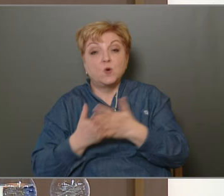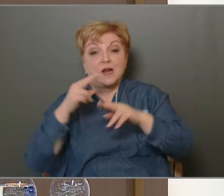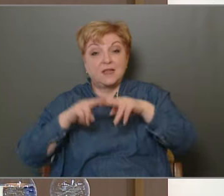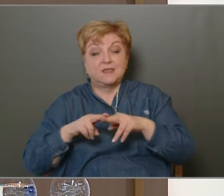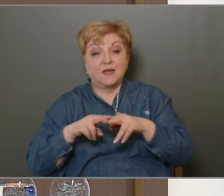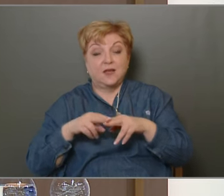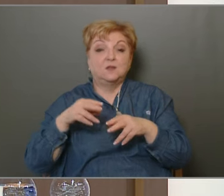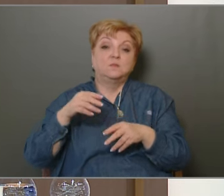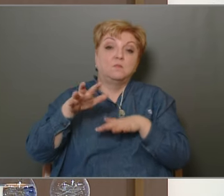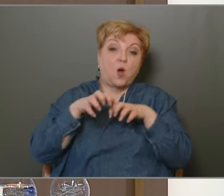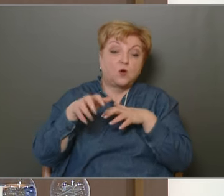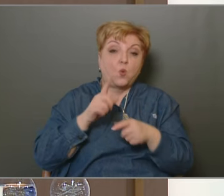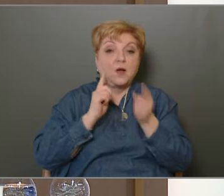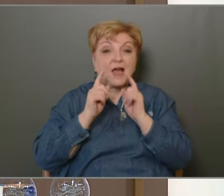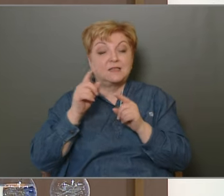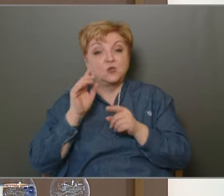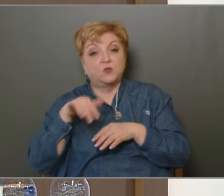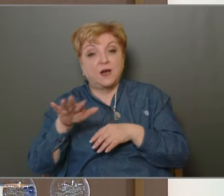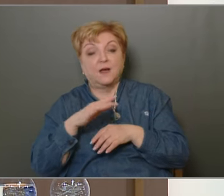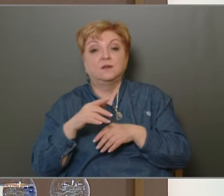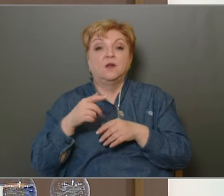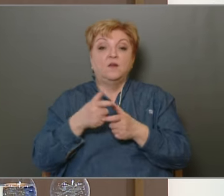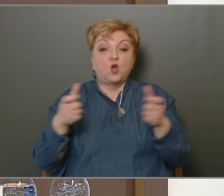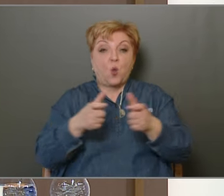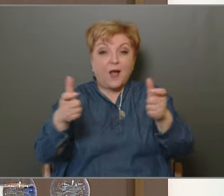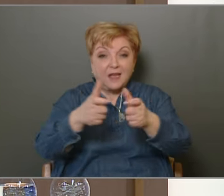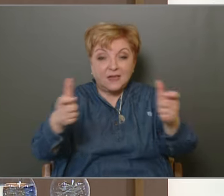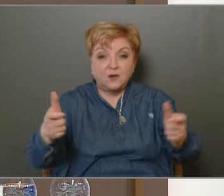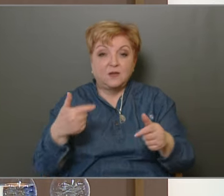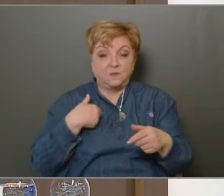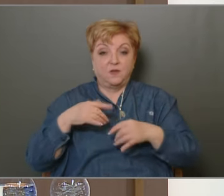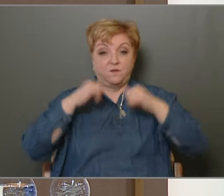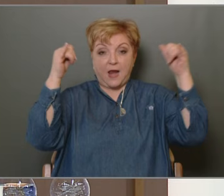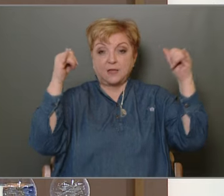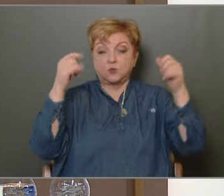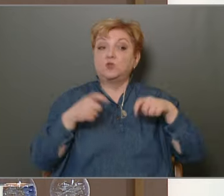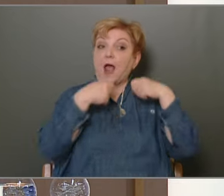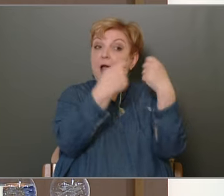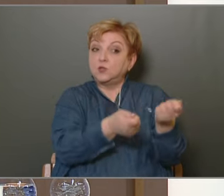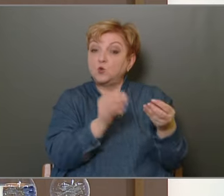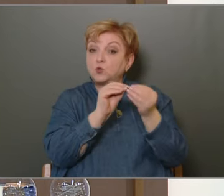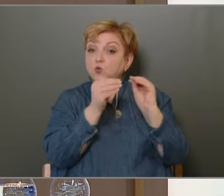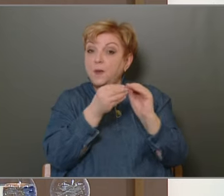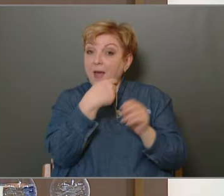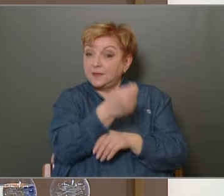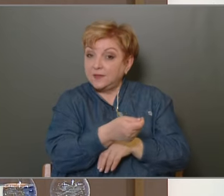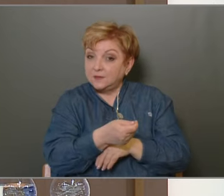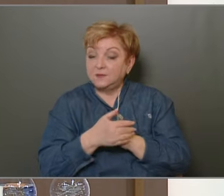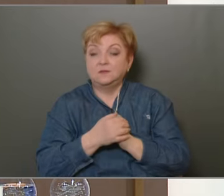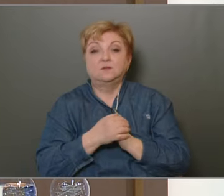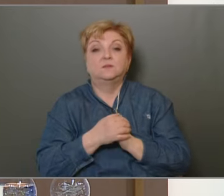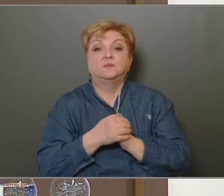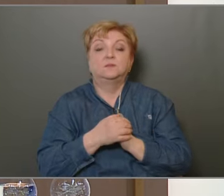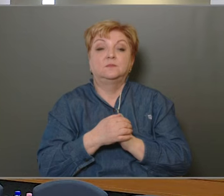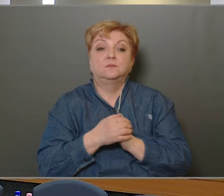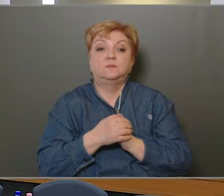építünk parkokba, játszoterekbe, már minden felújításnál, vagy gyalogált kívülő helyeknél Ezeket mi fejlesztjük, és aztán átadjuk utána az üzemeltetés már a BDK-jé. Köszönöm!